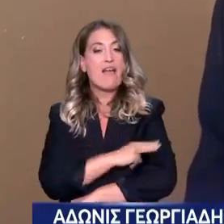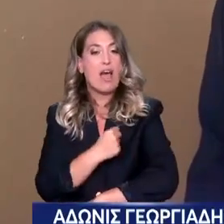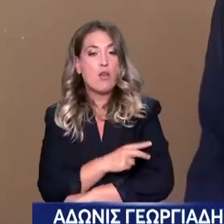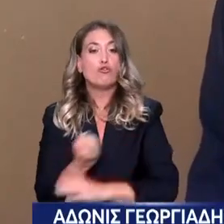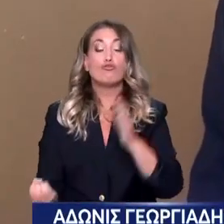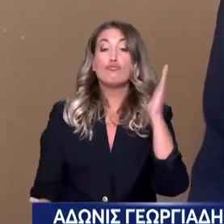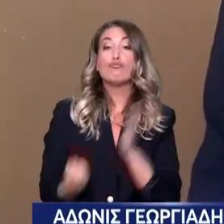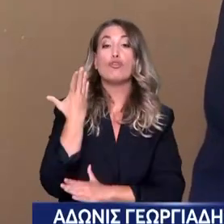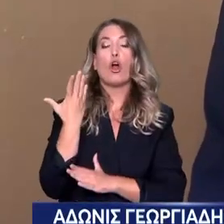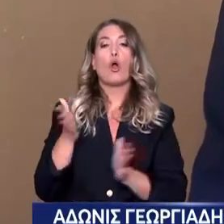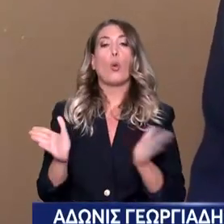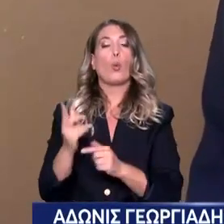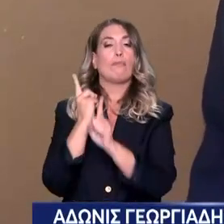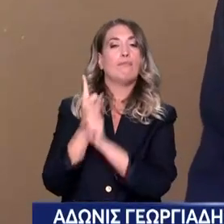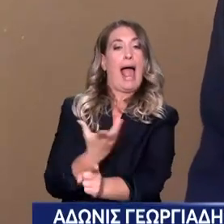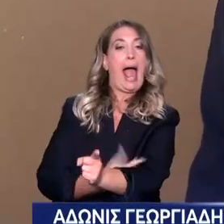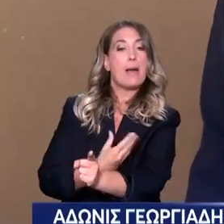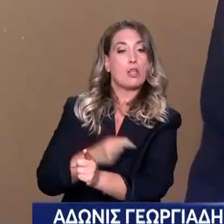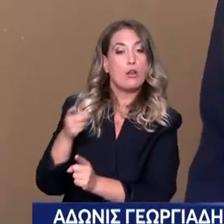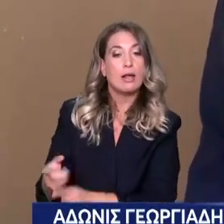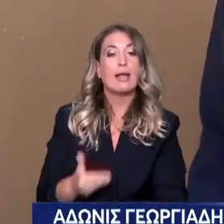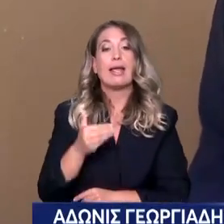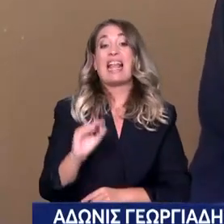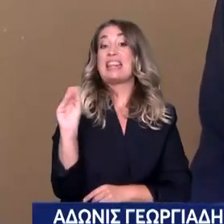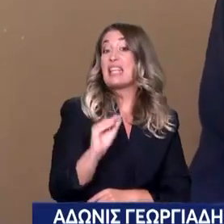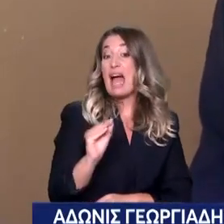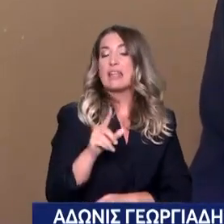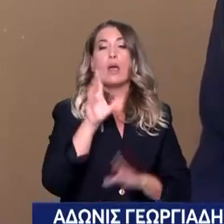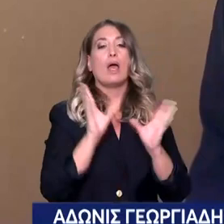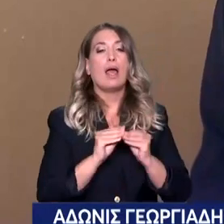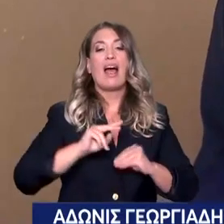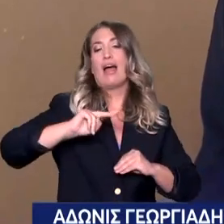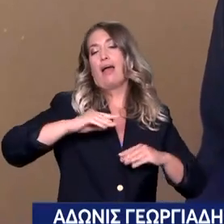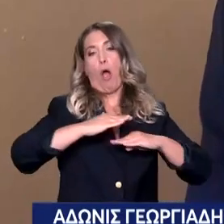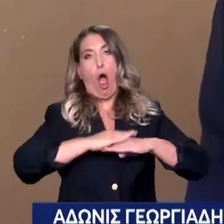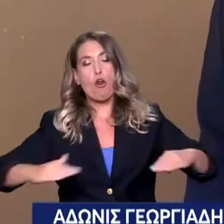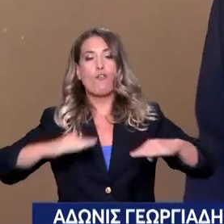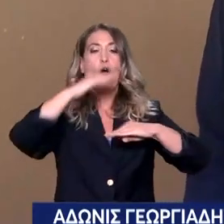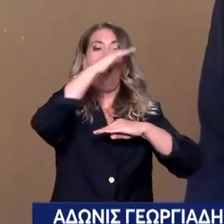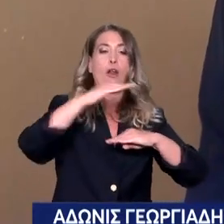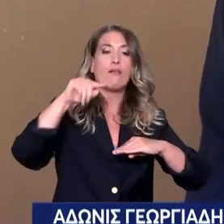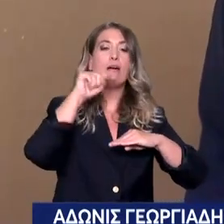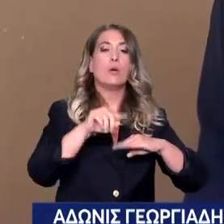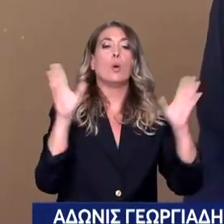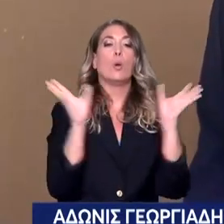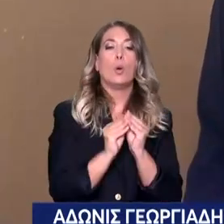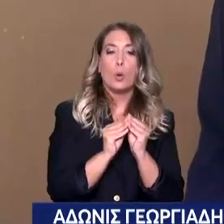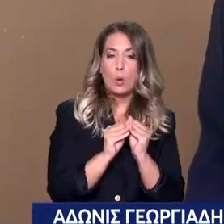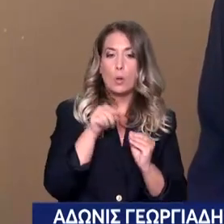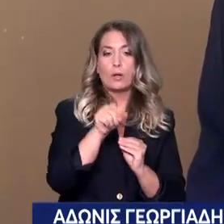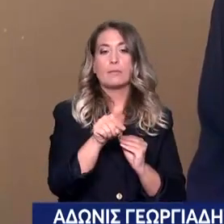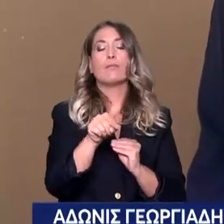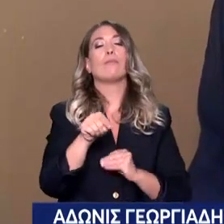ανακαινισμένη πλήρηση με το λογική κλινική. Την τετάρτη βήγε και εγγενίασα τους δύο ορός με το Ταμείο Ανάκαινας και το Βαϊπέδ. Φτιάξαμε στο Ογκολογικό